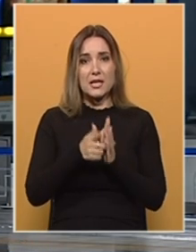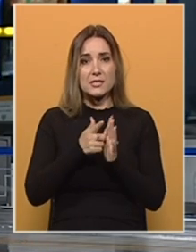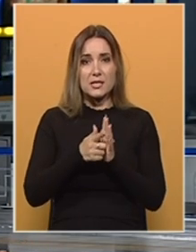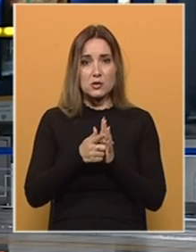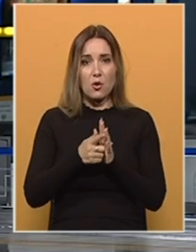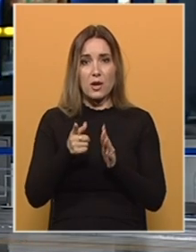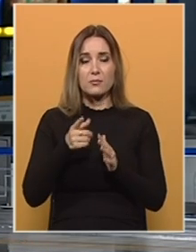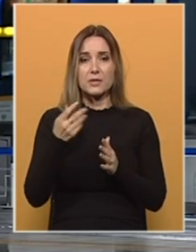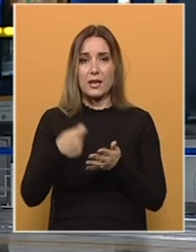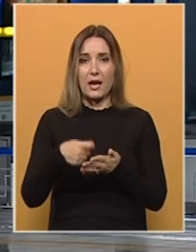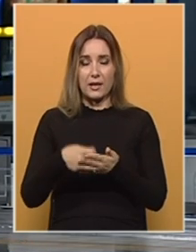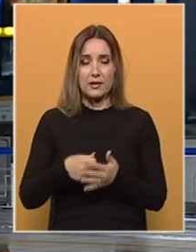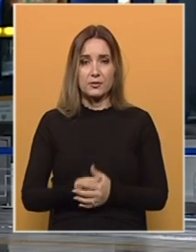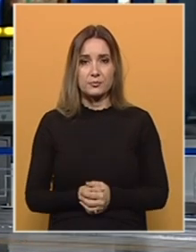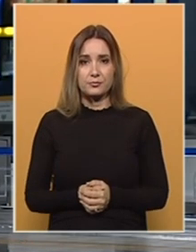nadmetanja za nagrade.